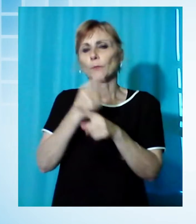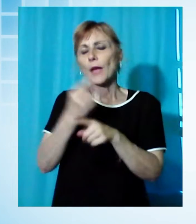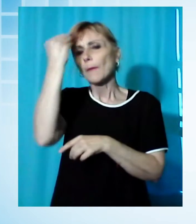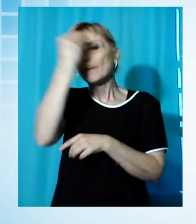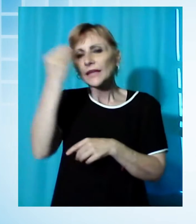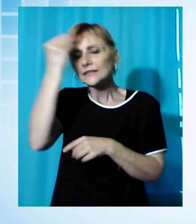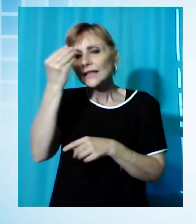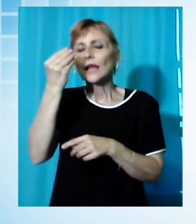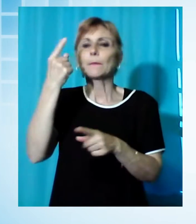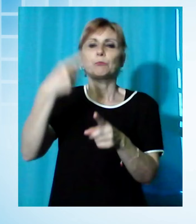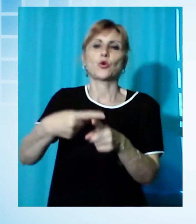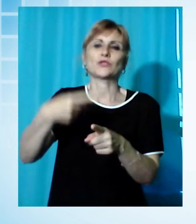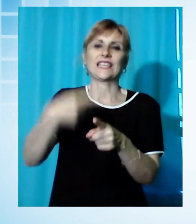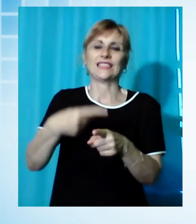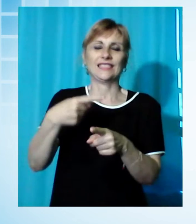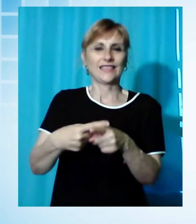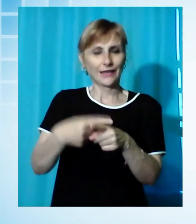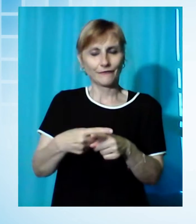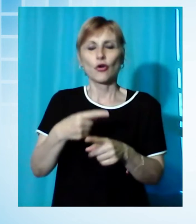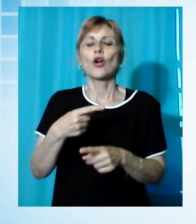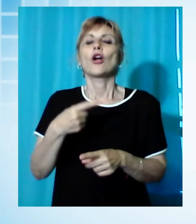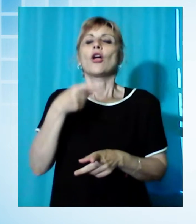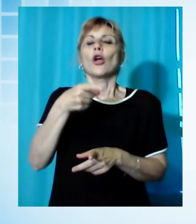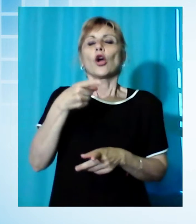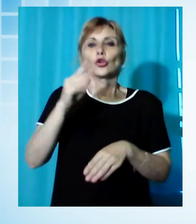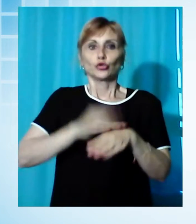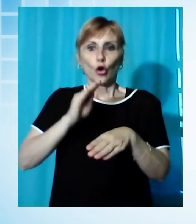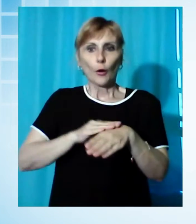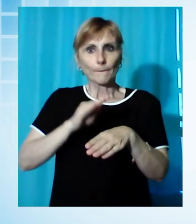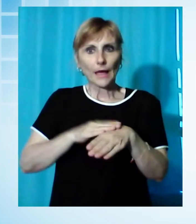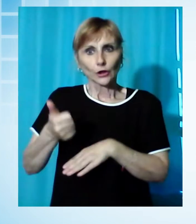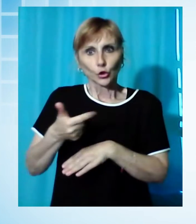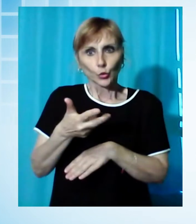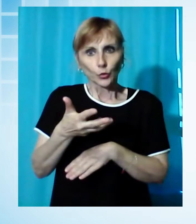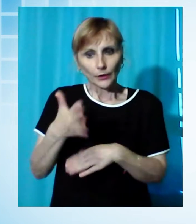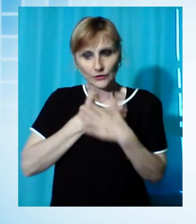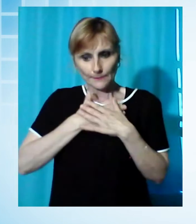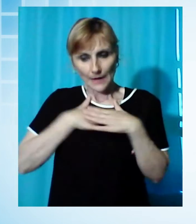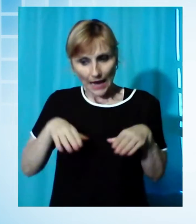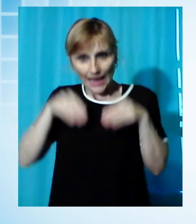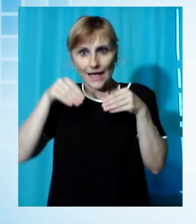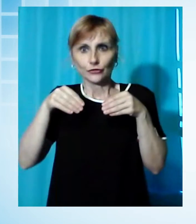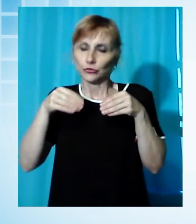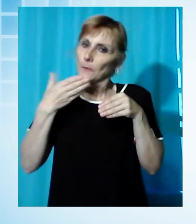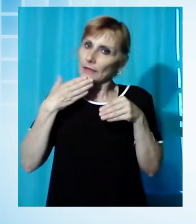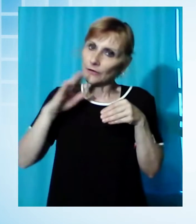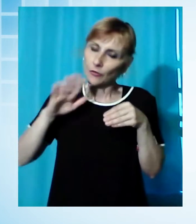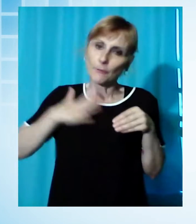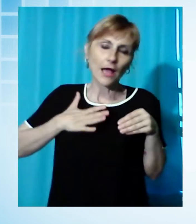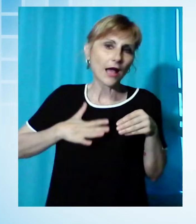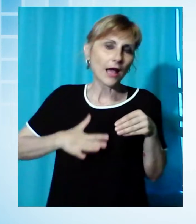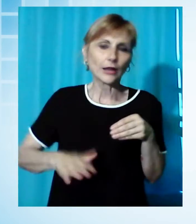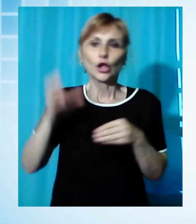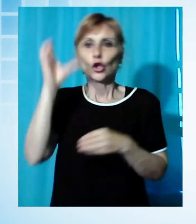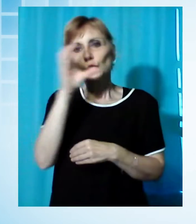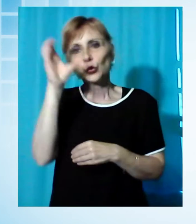positivo. Le richieste numerose arrivate in questi primi giorni di maggio fanno ben sperare, se non adesso il turismo in